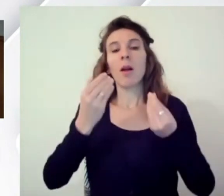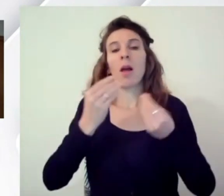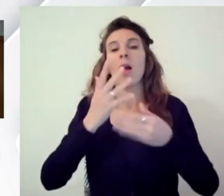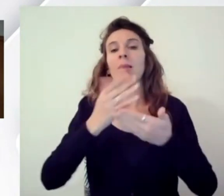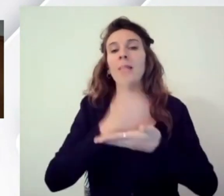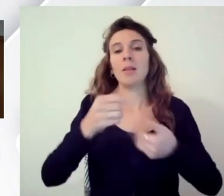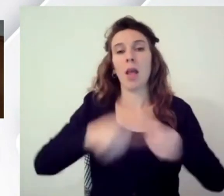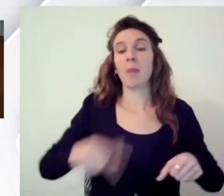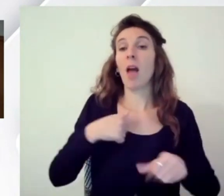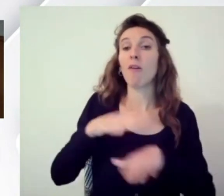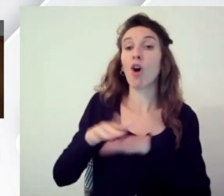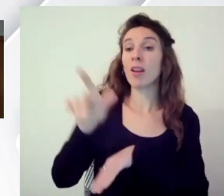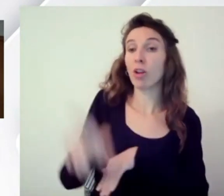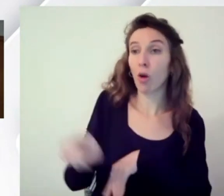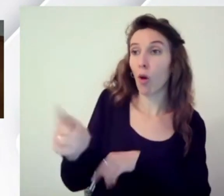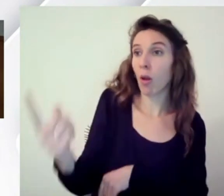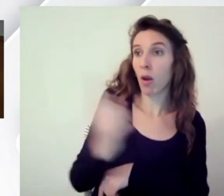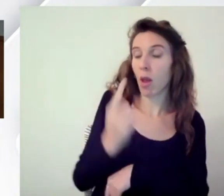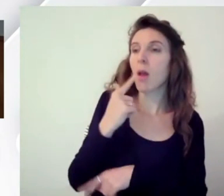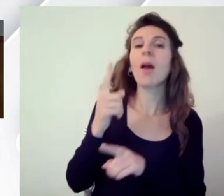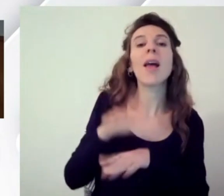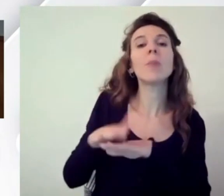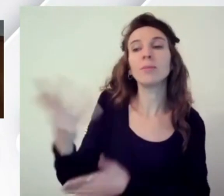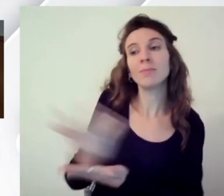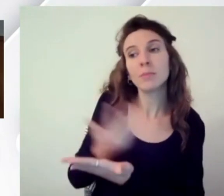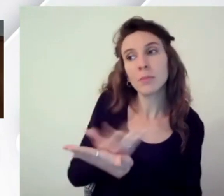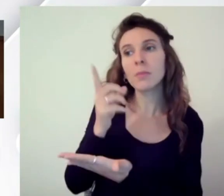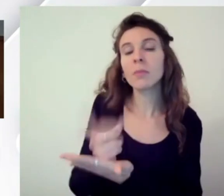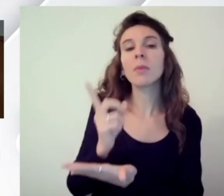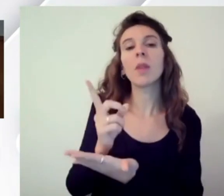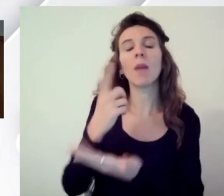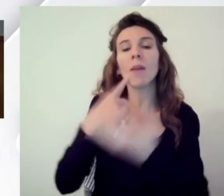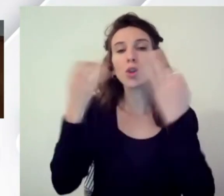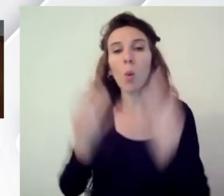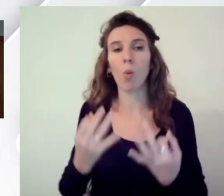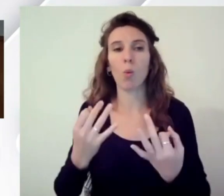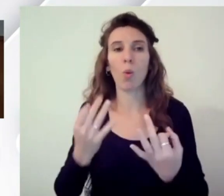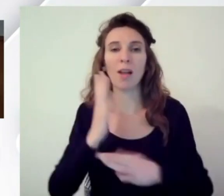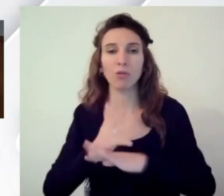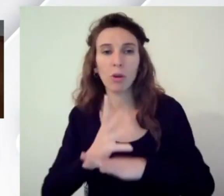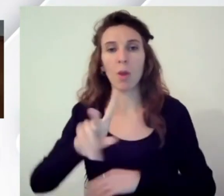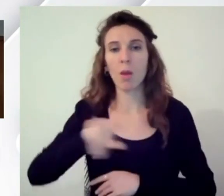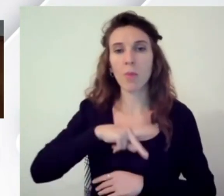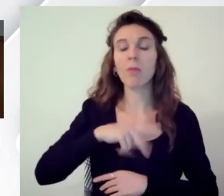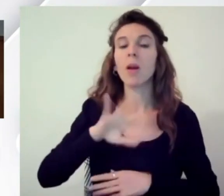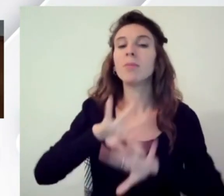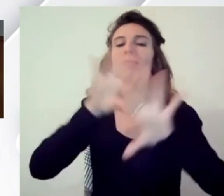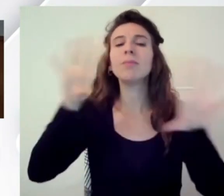esperienza porsi il problema che deve essere sicuro accessibile privacy tutto by design e by default